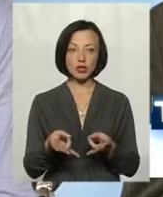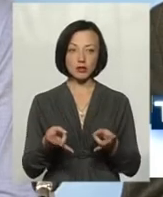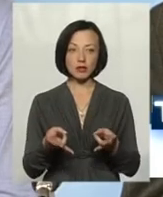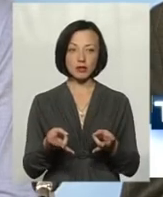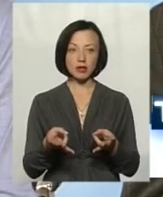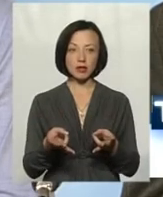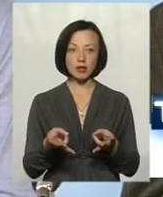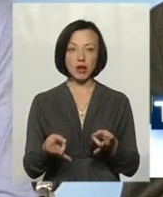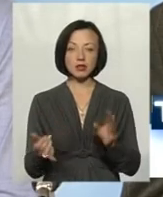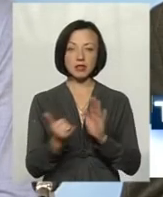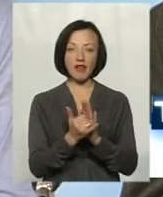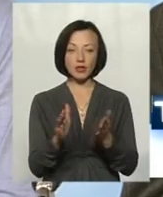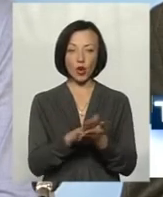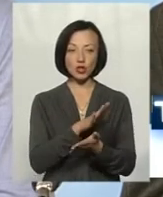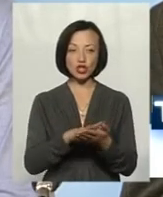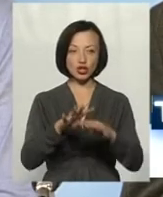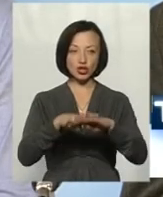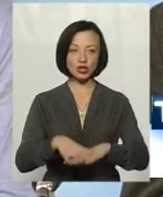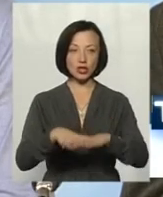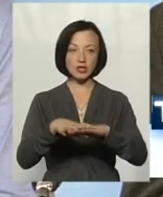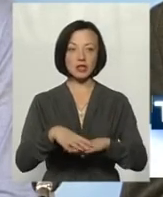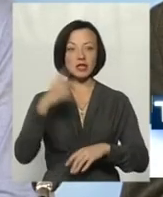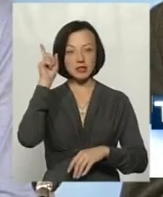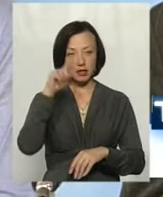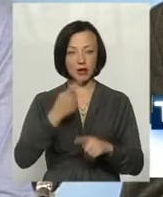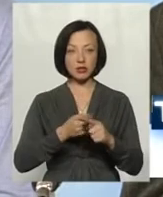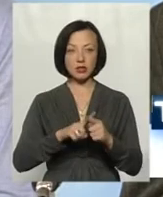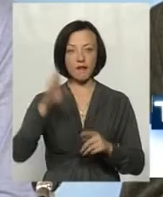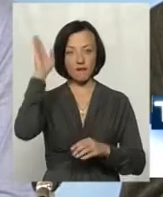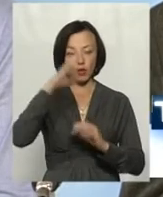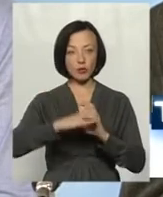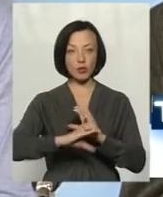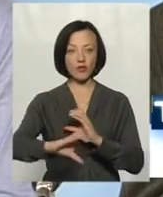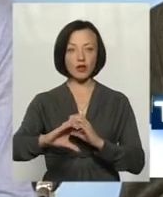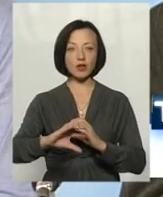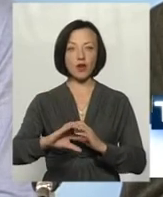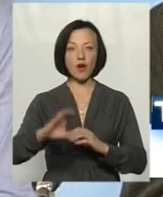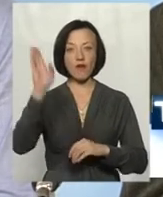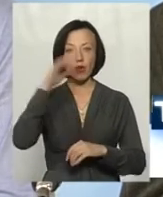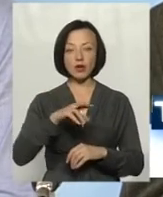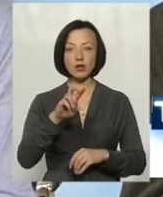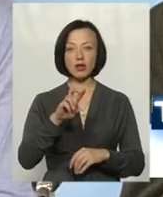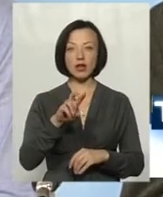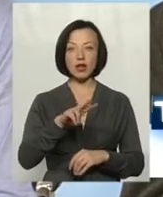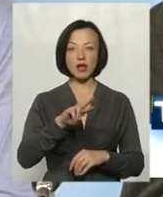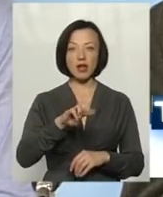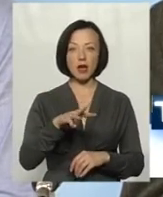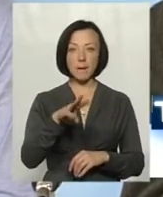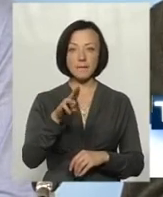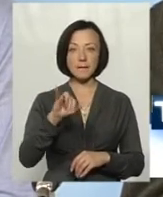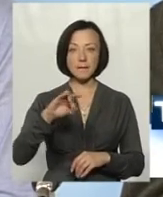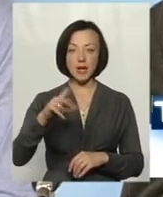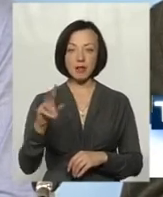ставити і фільтри, і так далі очищати. Я знаю це, бо водопровідну воду, наприклад, в Ямполі, Білогір'ї, фільтри люди ставлять,